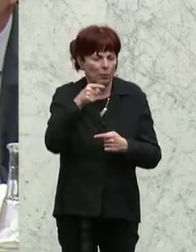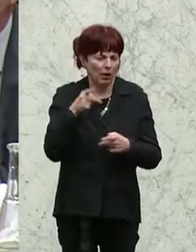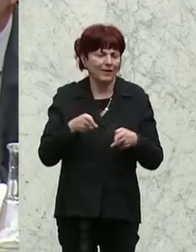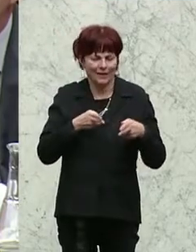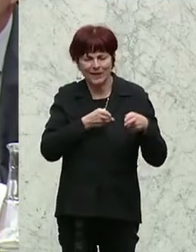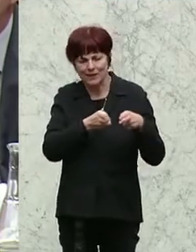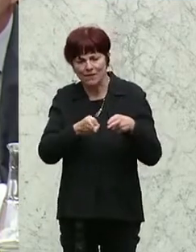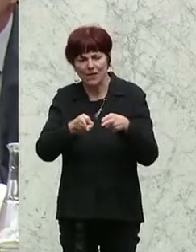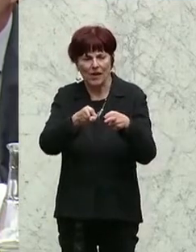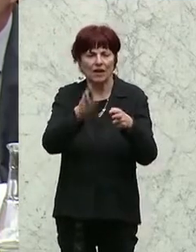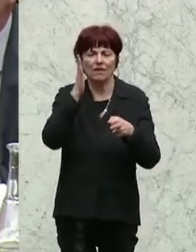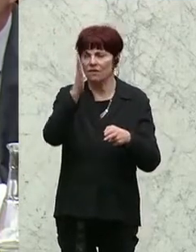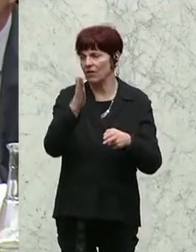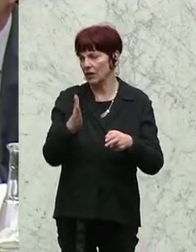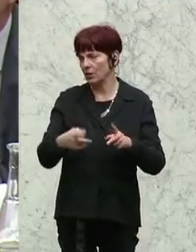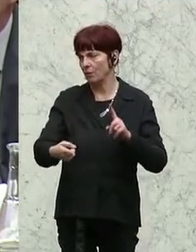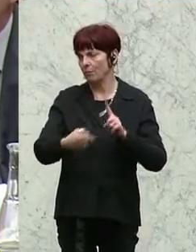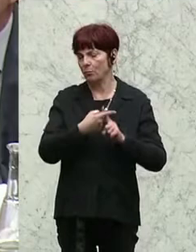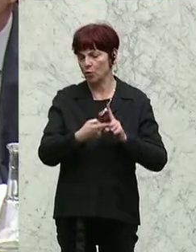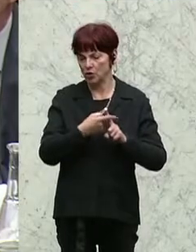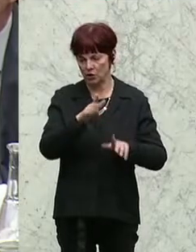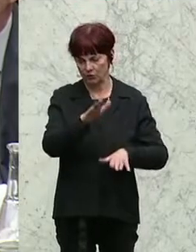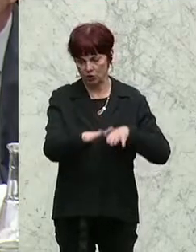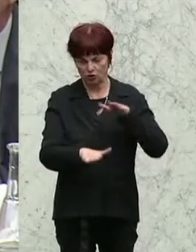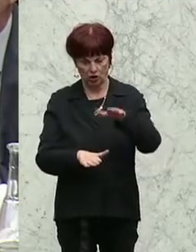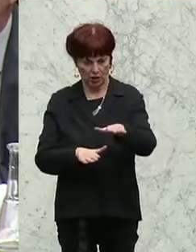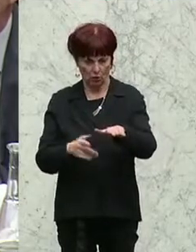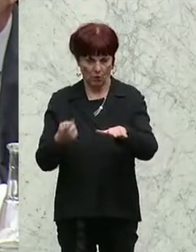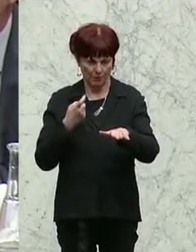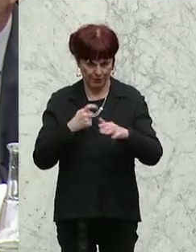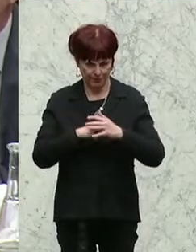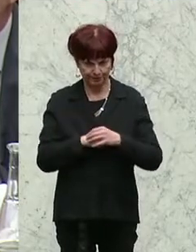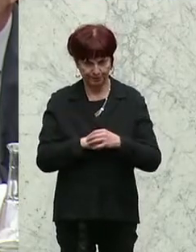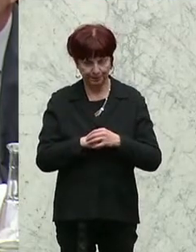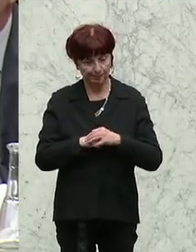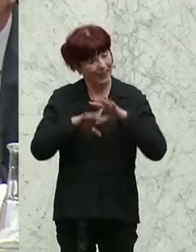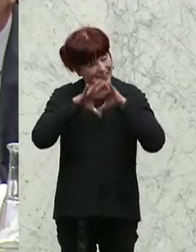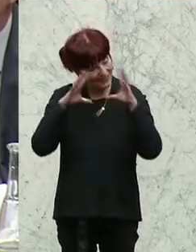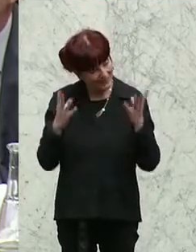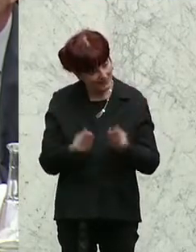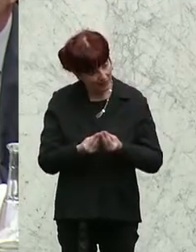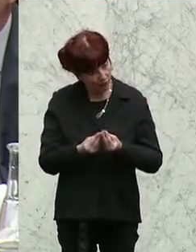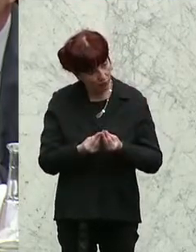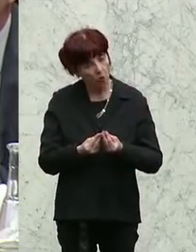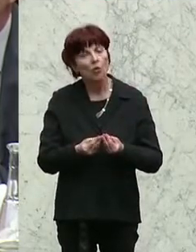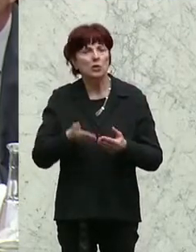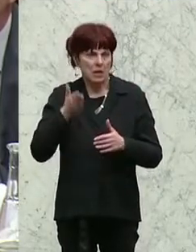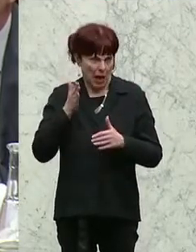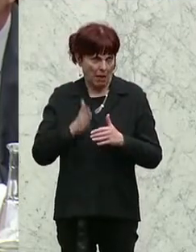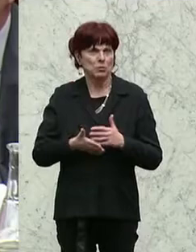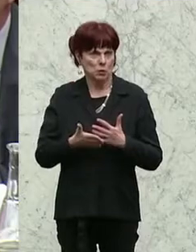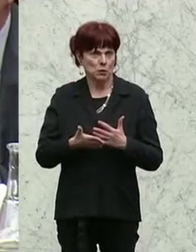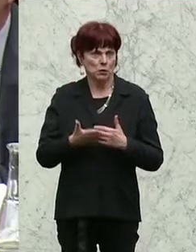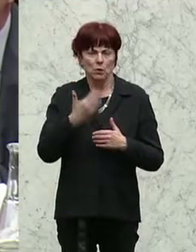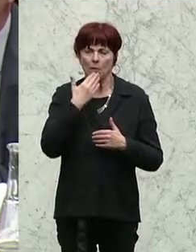einen positiven Schritt vor uns haben. In Summe und abschließend darf ich noch